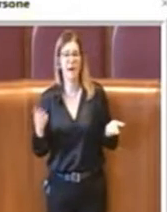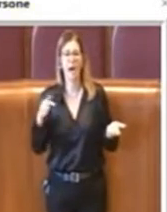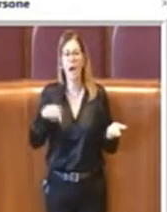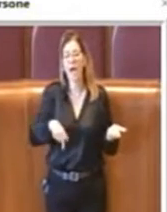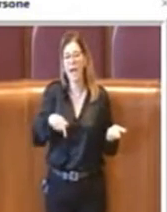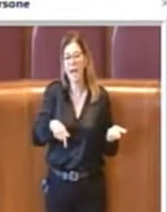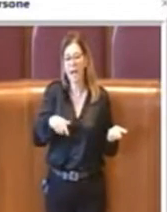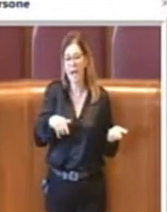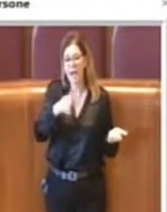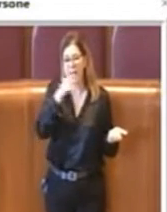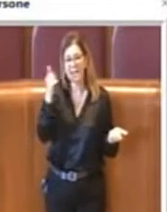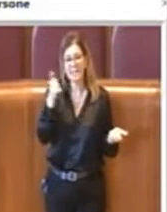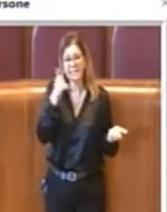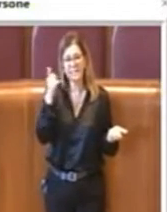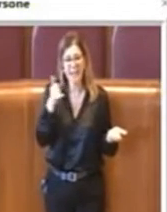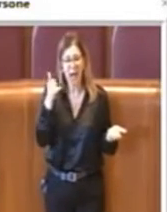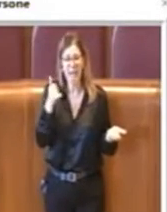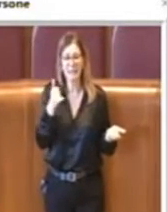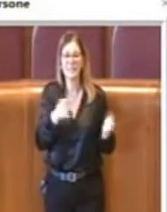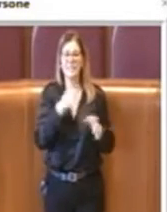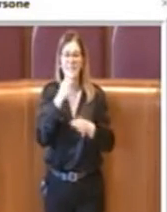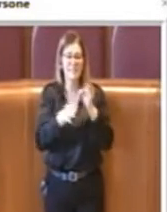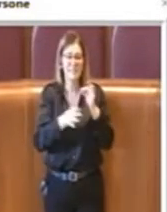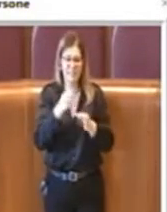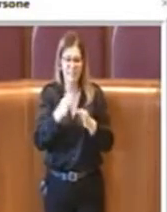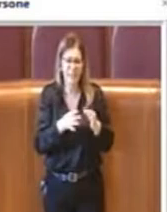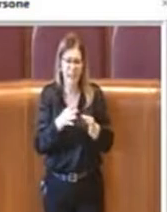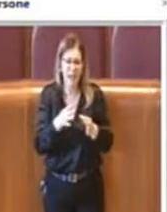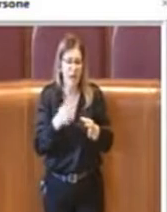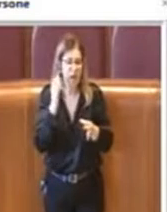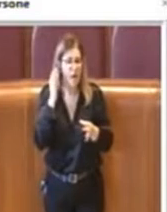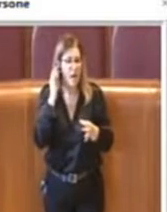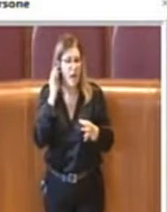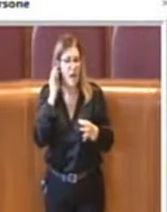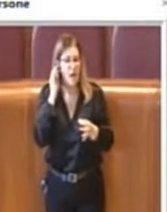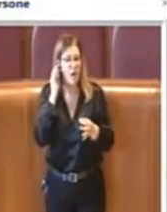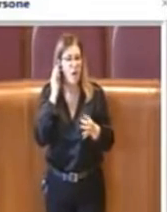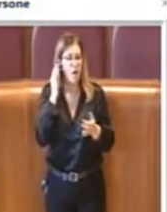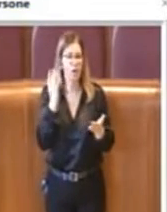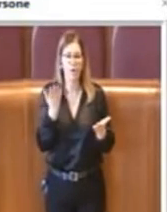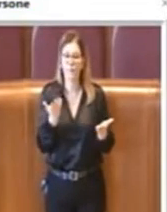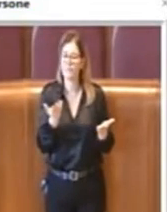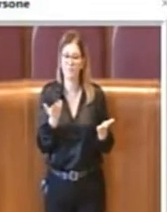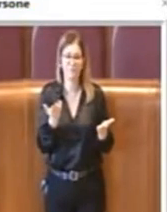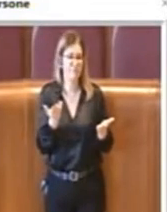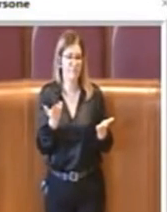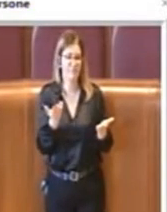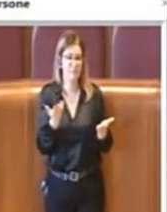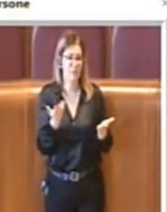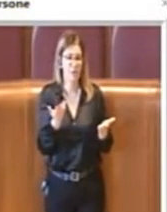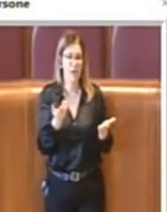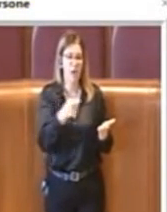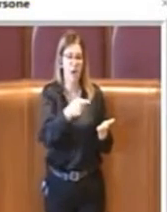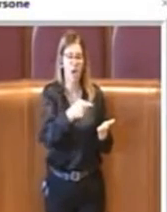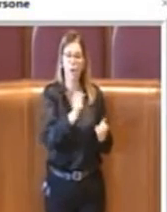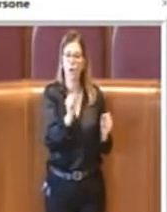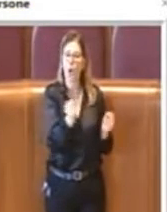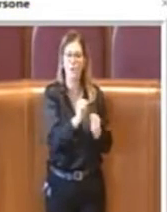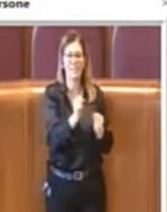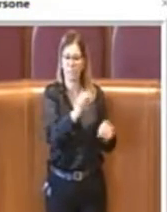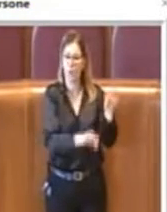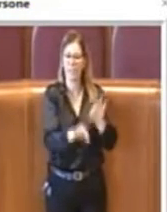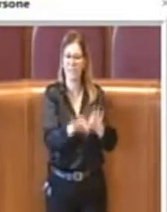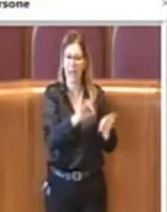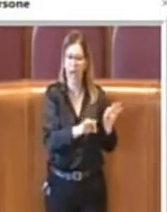consentito il contatto agli attori ma sarà consentito il gioco di scontro dei giocatori, dei calciatori.